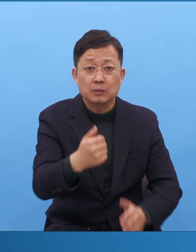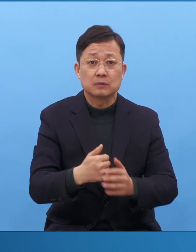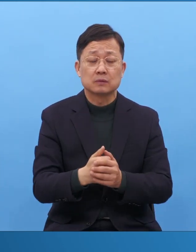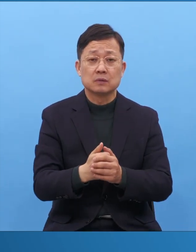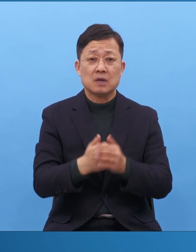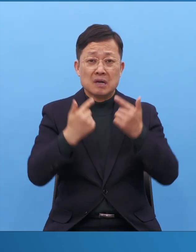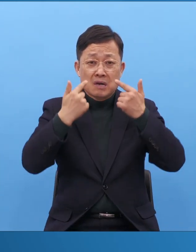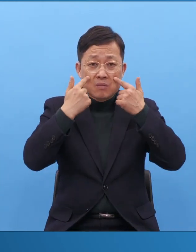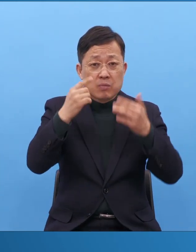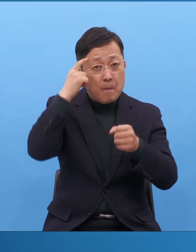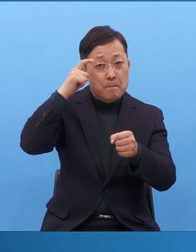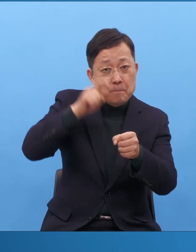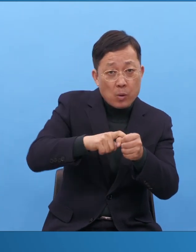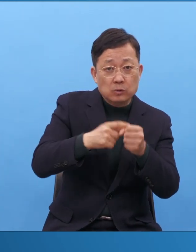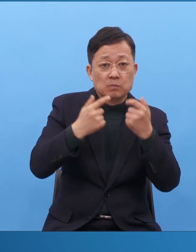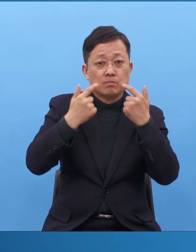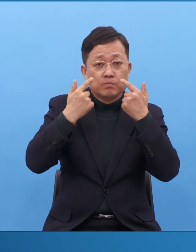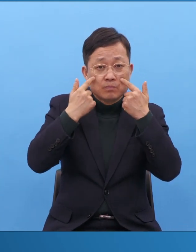딱 정리되어 있습니다.